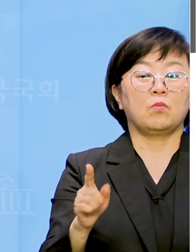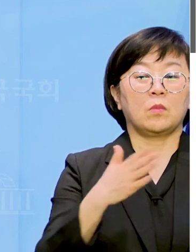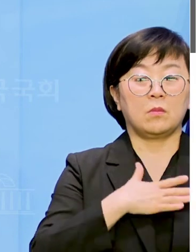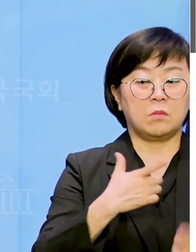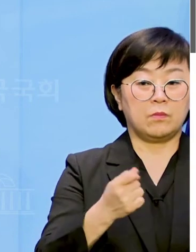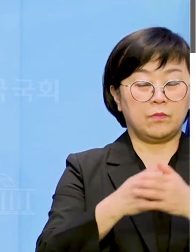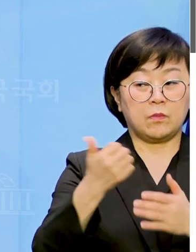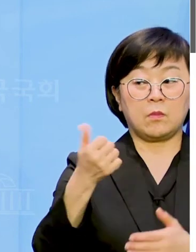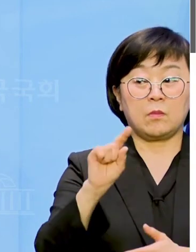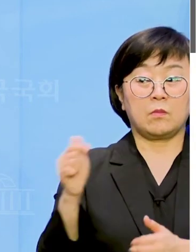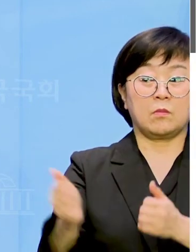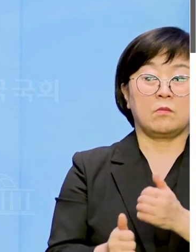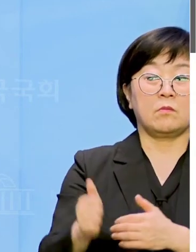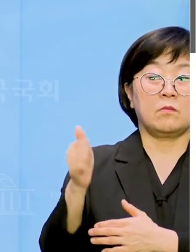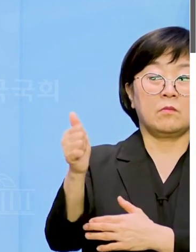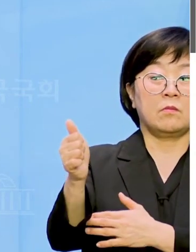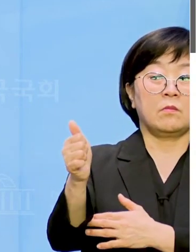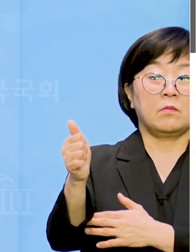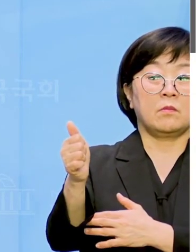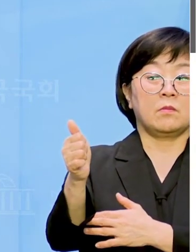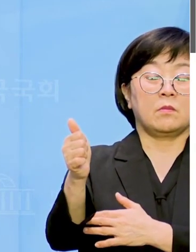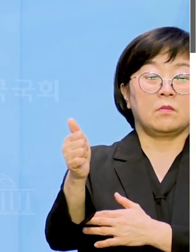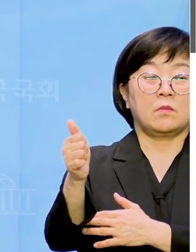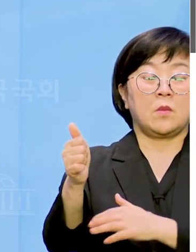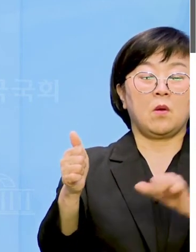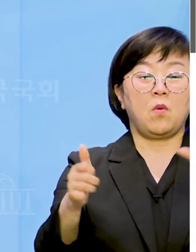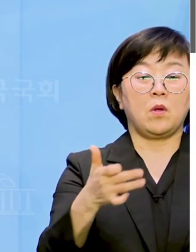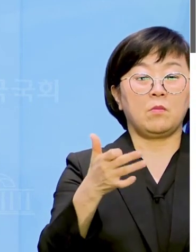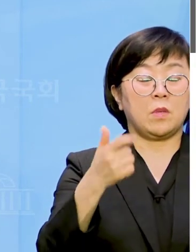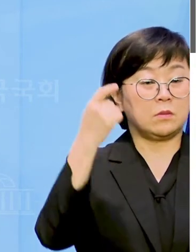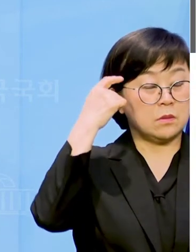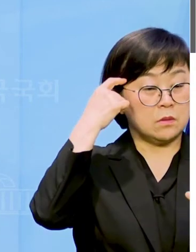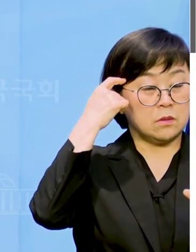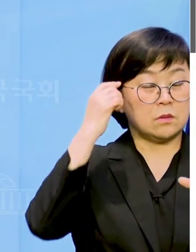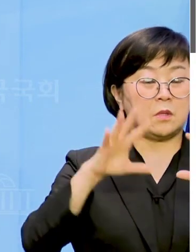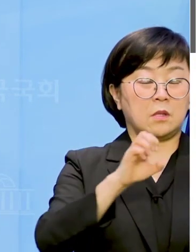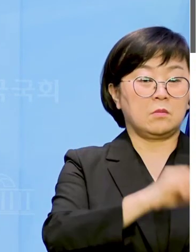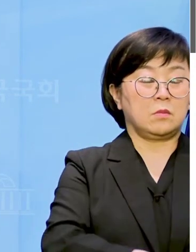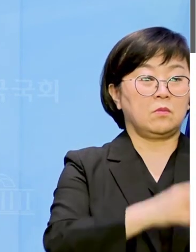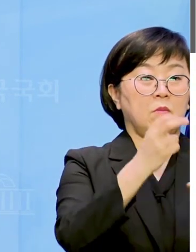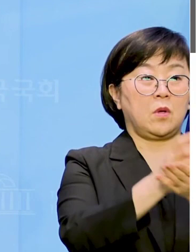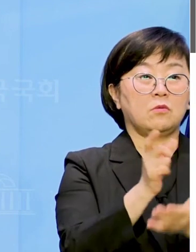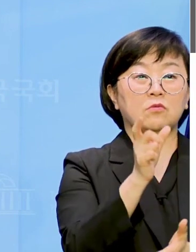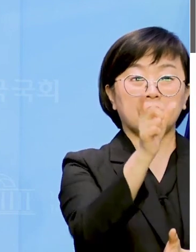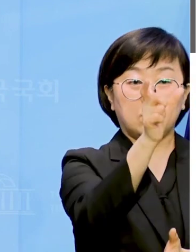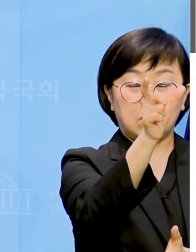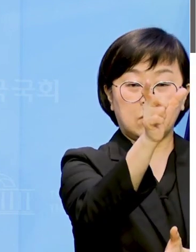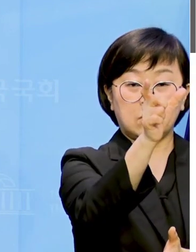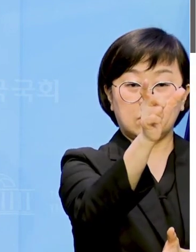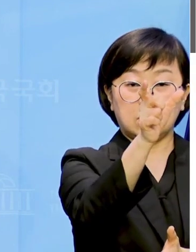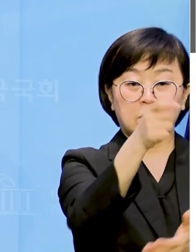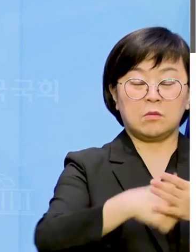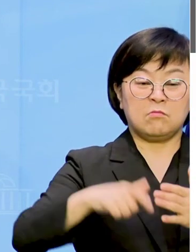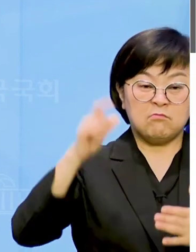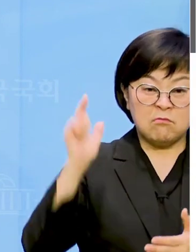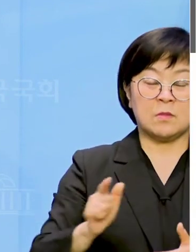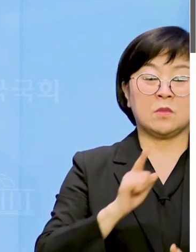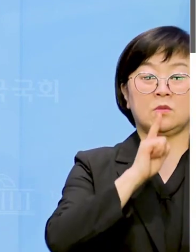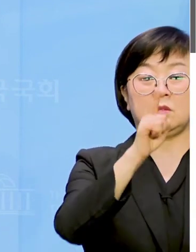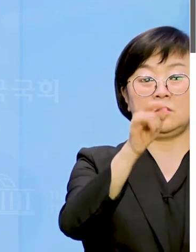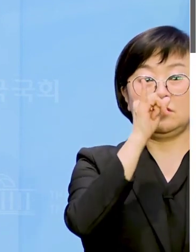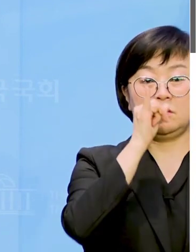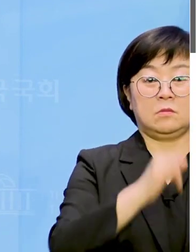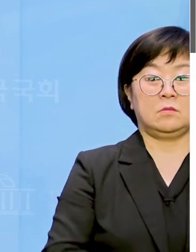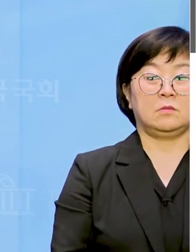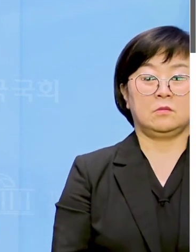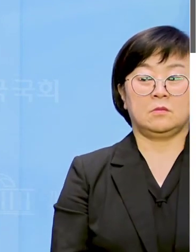한동훈 비대위원장은 5.18 정신을 헌법 전문에 수록하겠다고 강력하게 주장하고